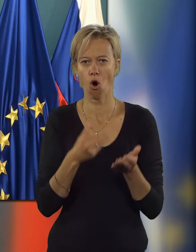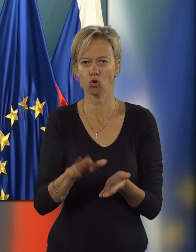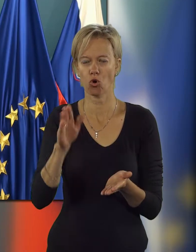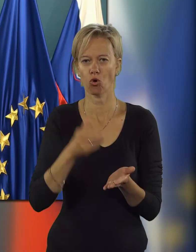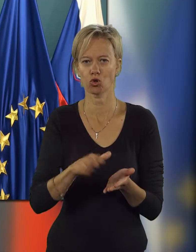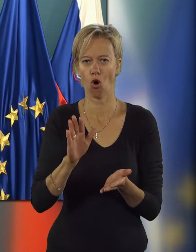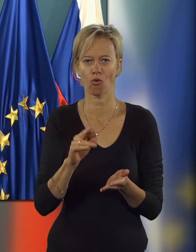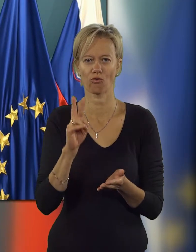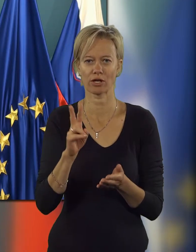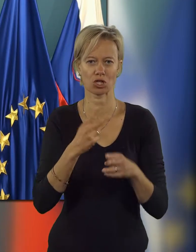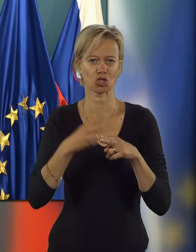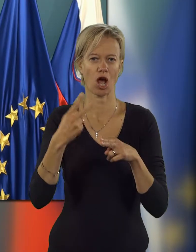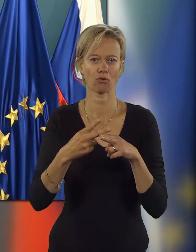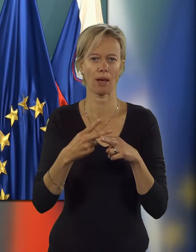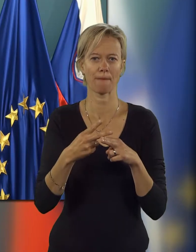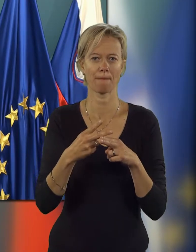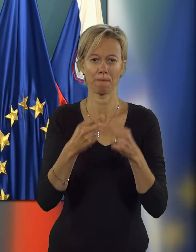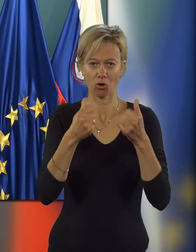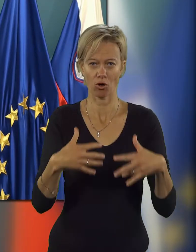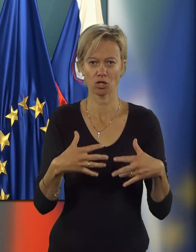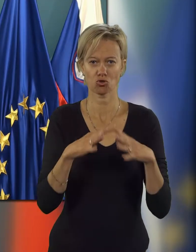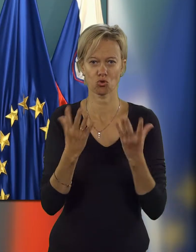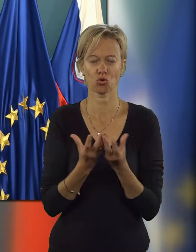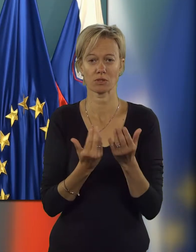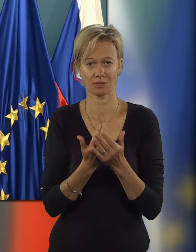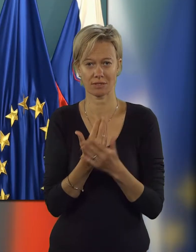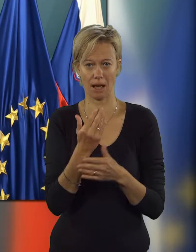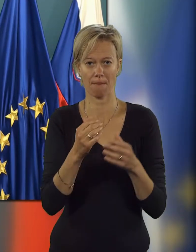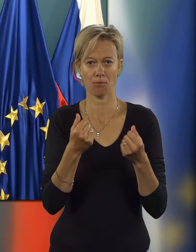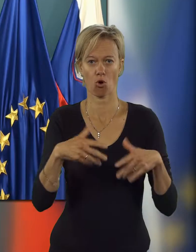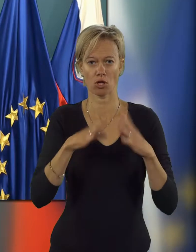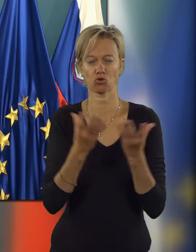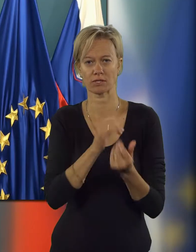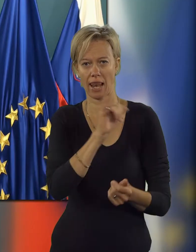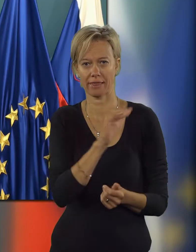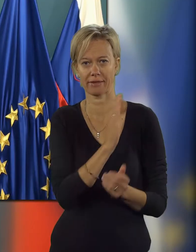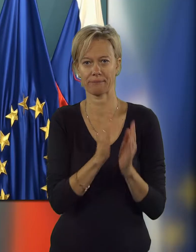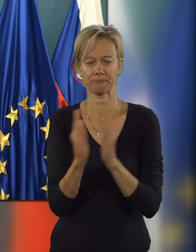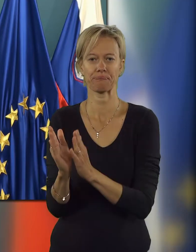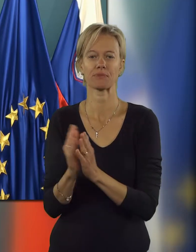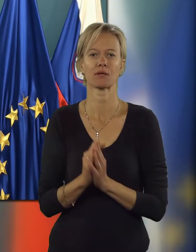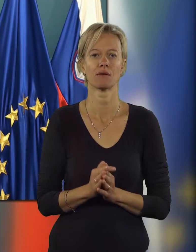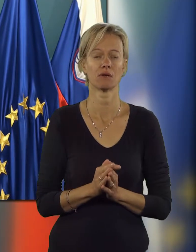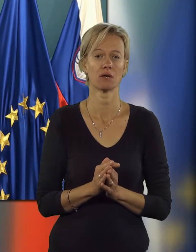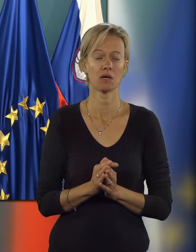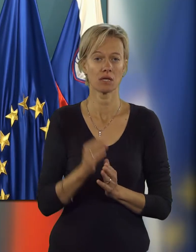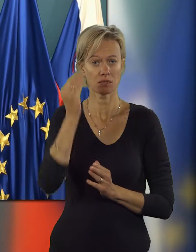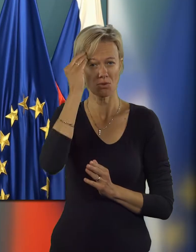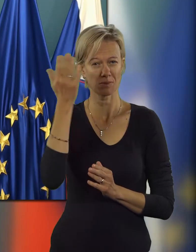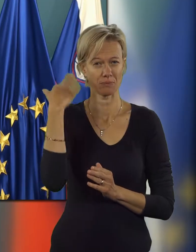odhodkov v državnem proračunu za proračunski leti. Naj spomnim z